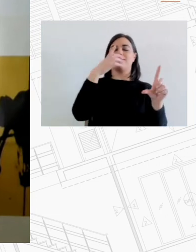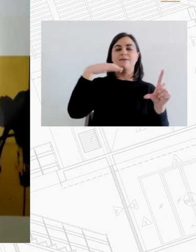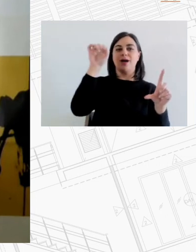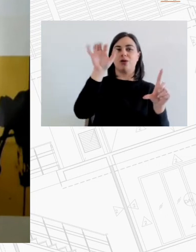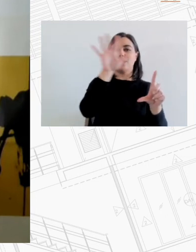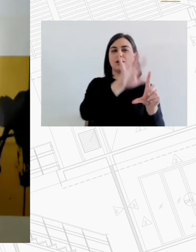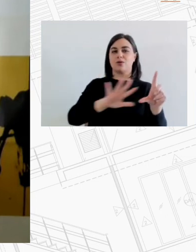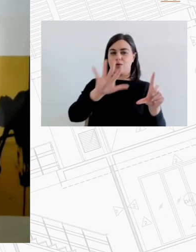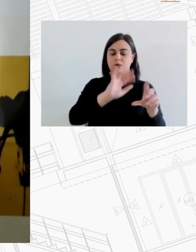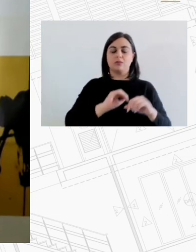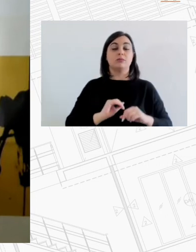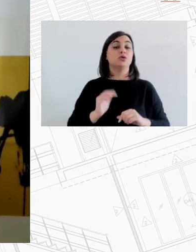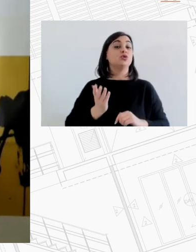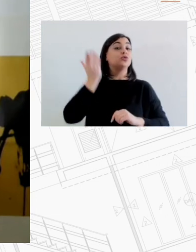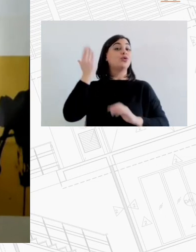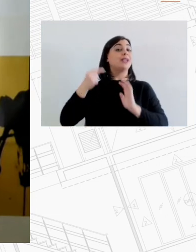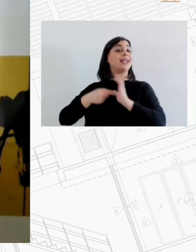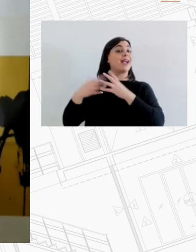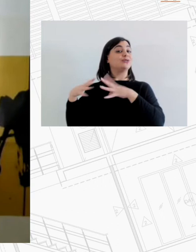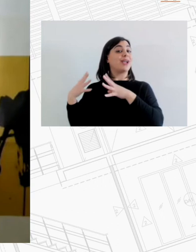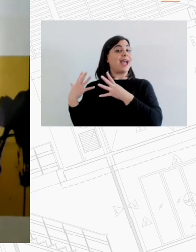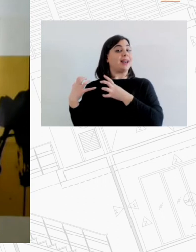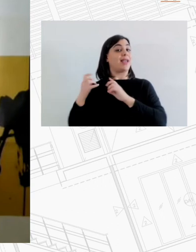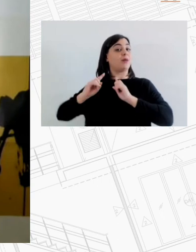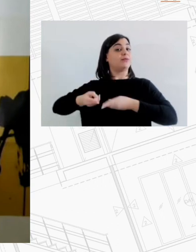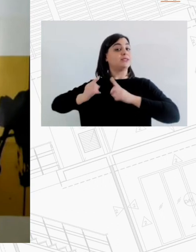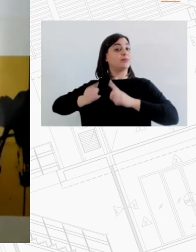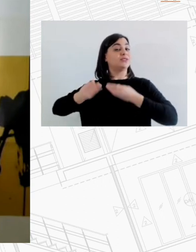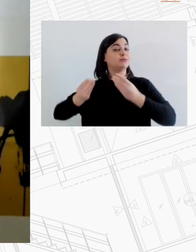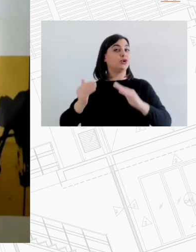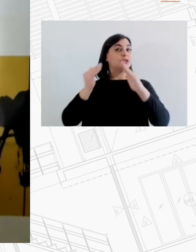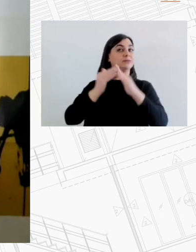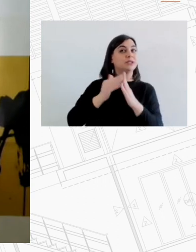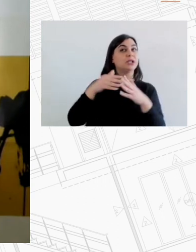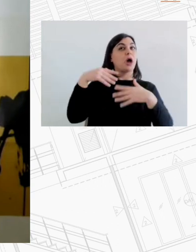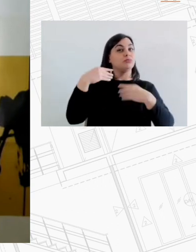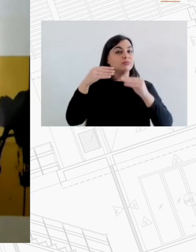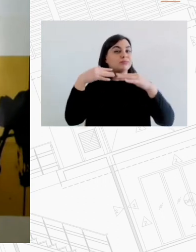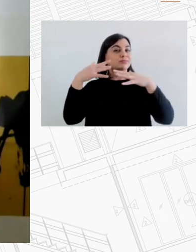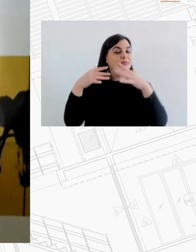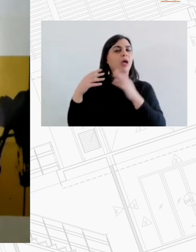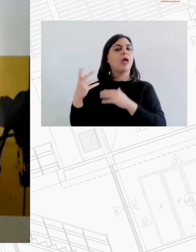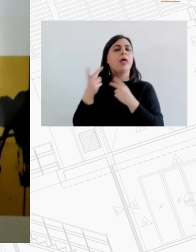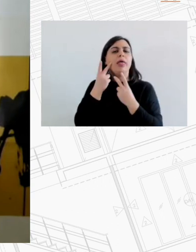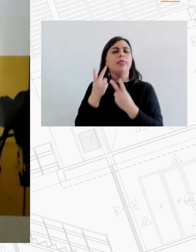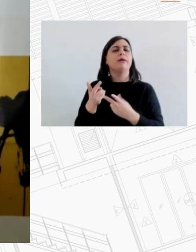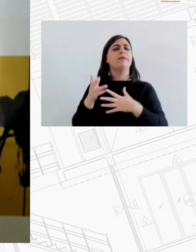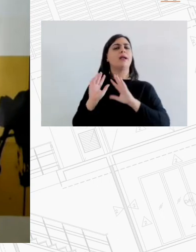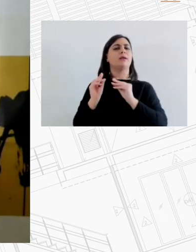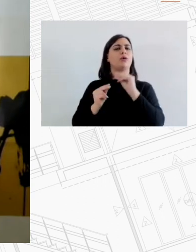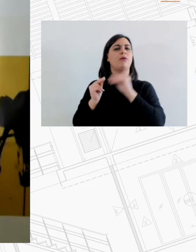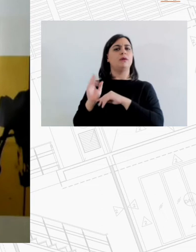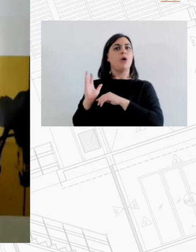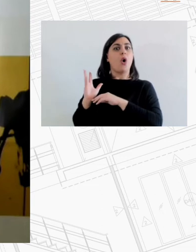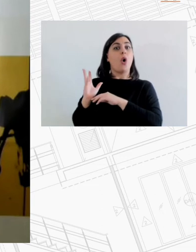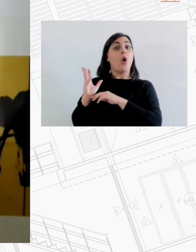πολύ μακροχρόνιες συνέπειες μπορεί να μην βιώσεις άμεσα δηλαδή το αποτέλεσμα της απόφασής σου όμως μακροπράδοσμα μπορεί να δημιουργήσει μια